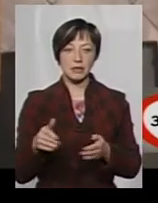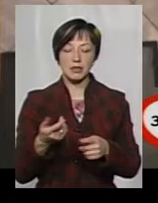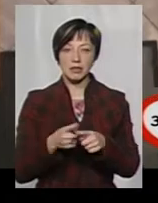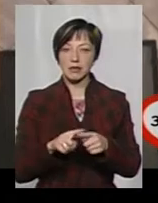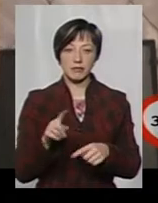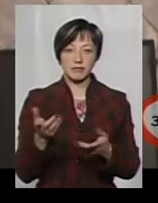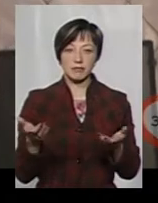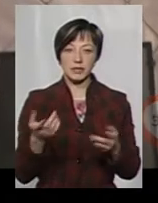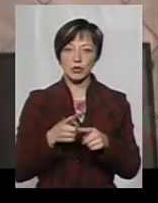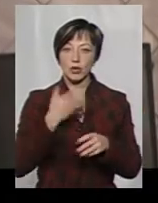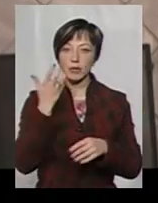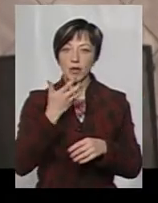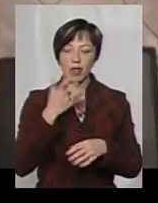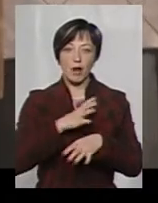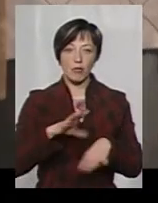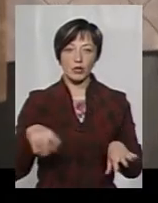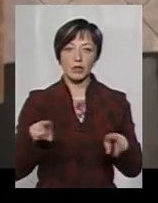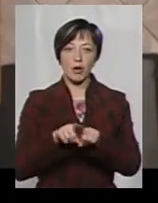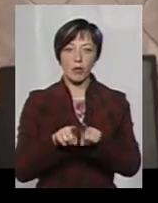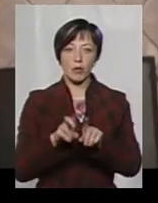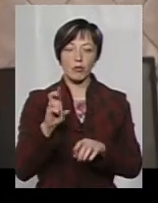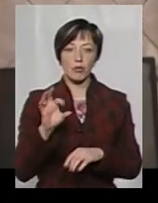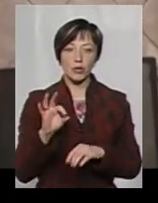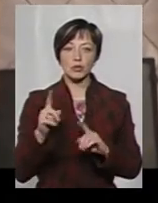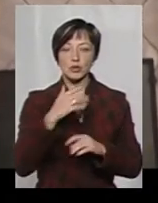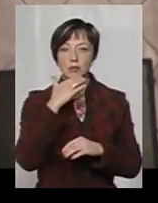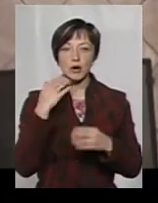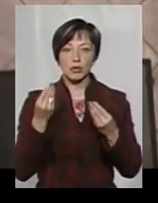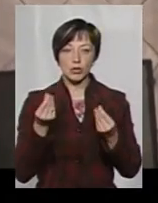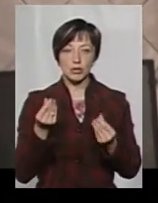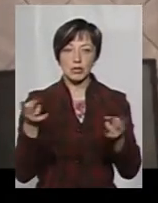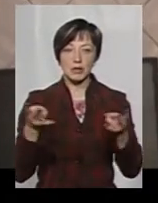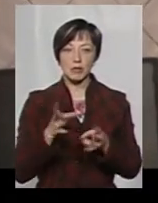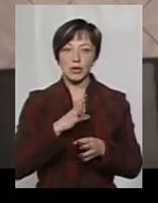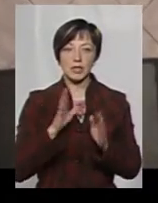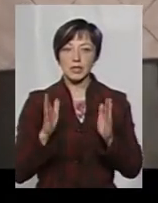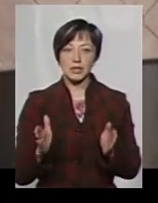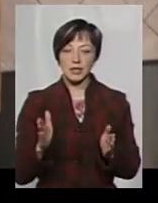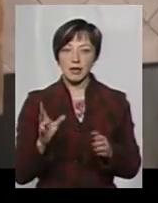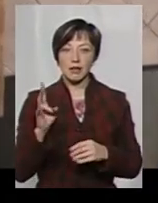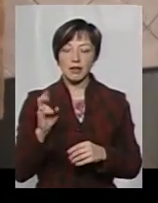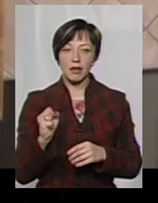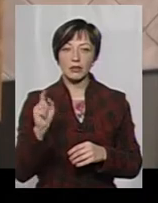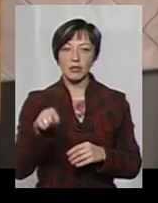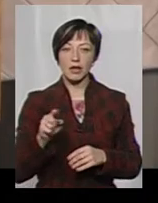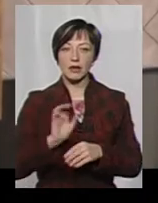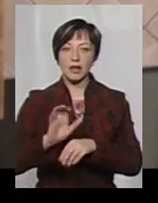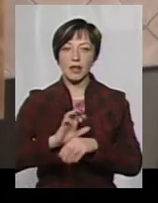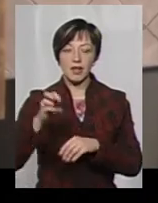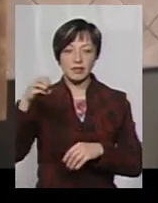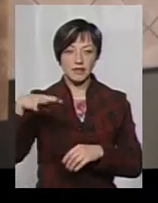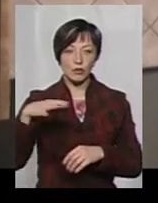Практично цього тепла і не було як такого, тому що дуже багато грошей. Треба було не тільки на те, що йшло на світло,